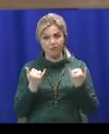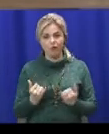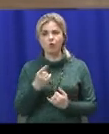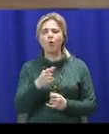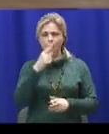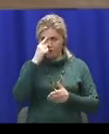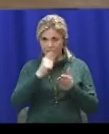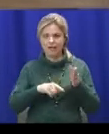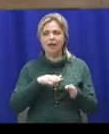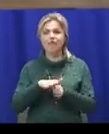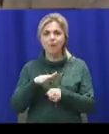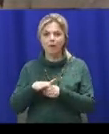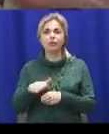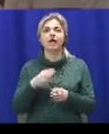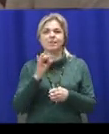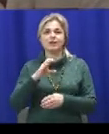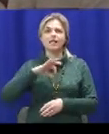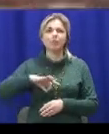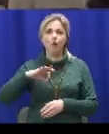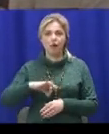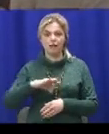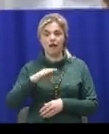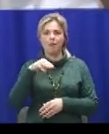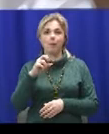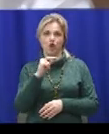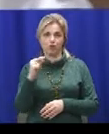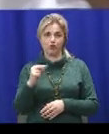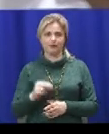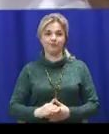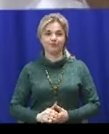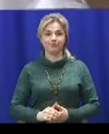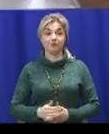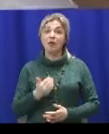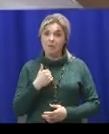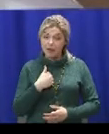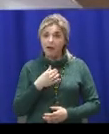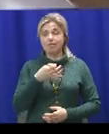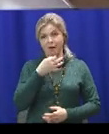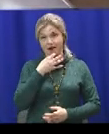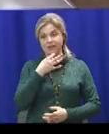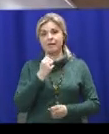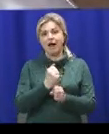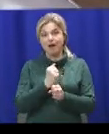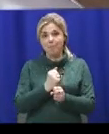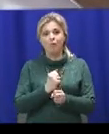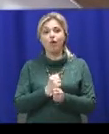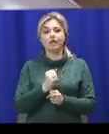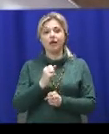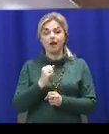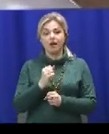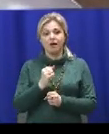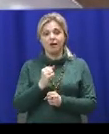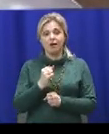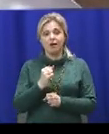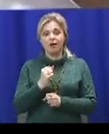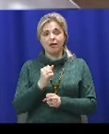впевнено виконує композицію з використанням мечів. «Мені подобається працювати з військом, якщо багато